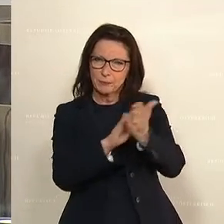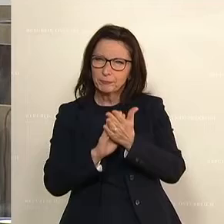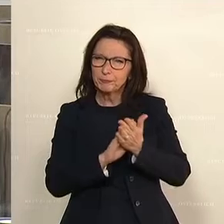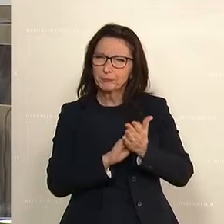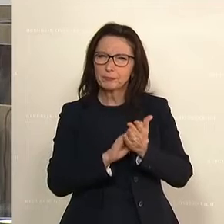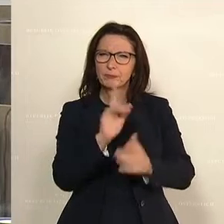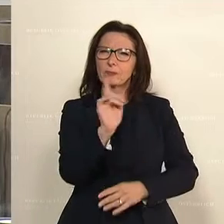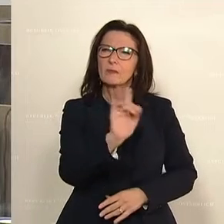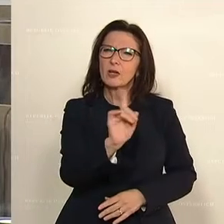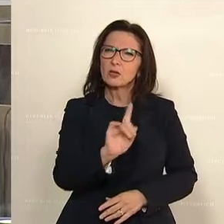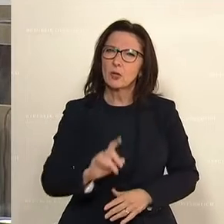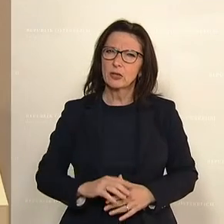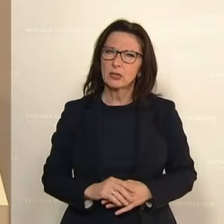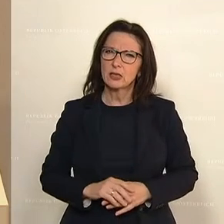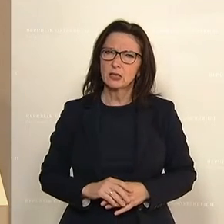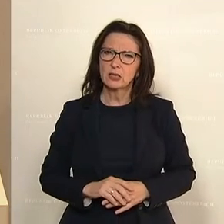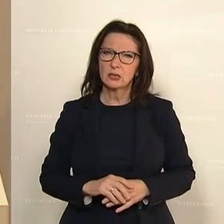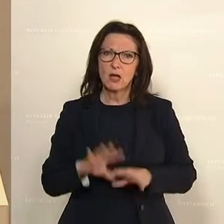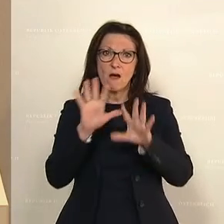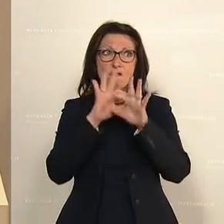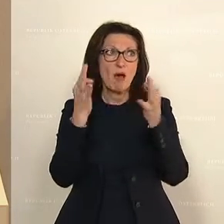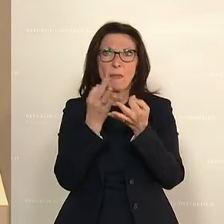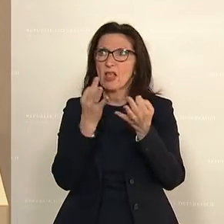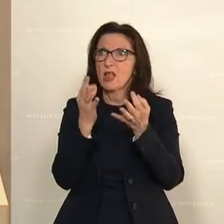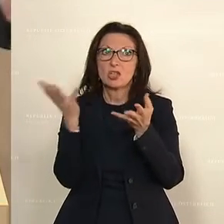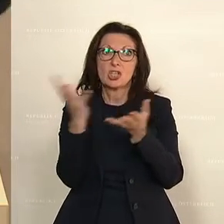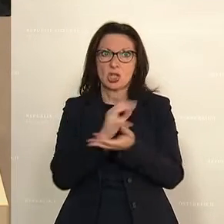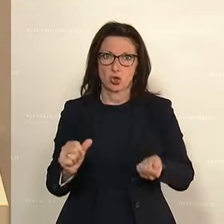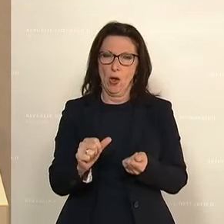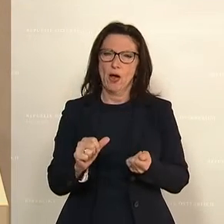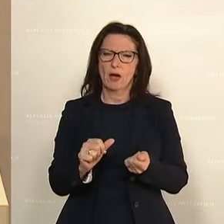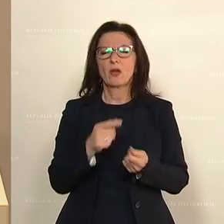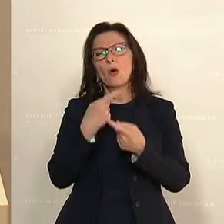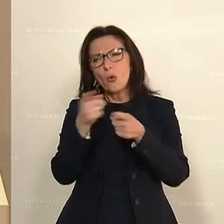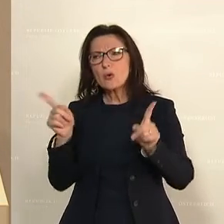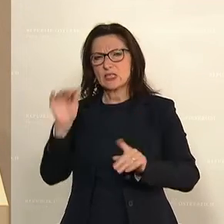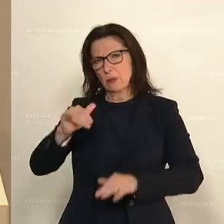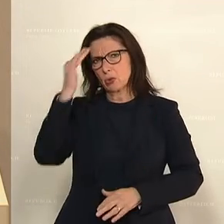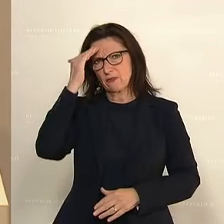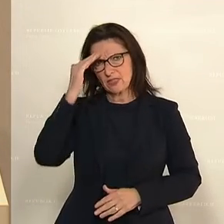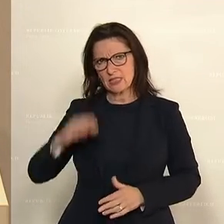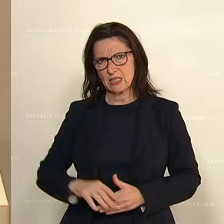Damit dort nicht komplette Familien zerstört werden. Und wissen Sie, meine sehr verehrten Damen und Herren,